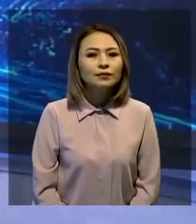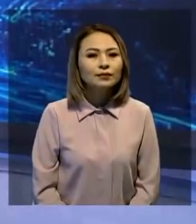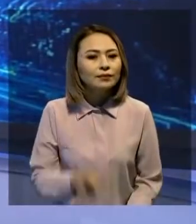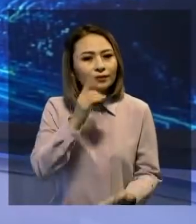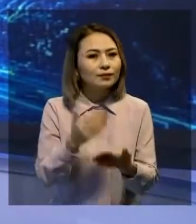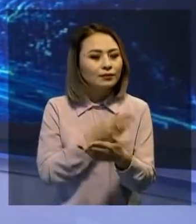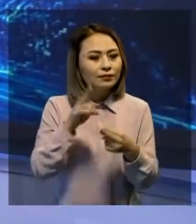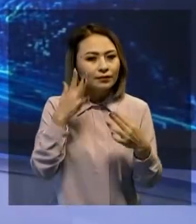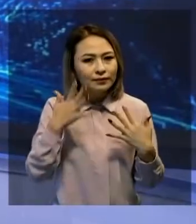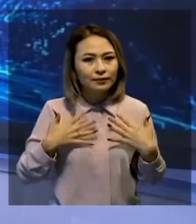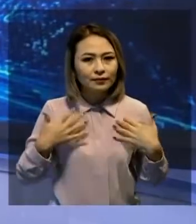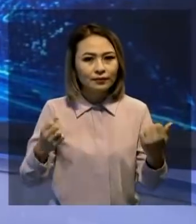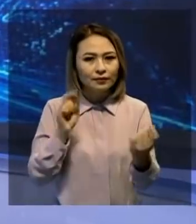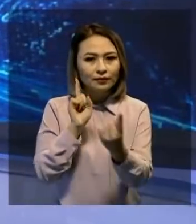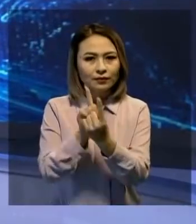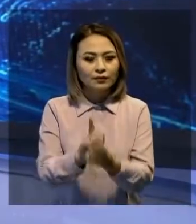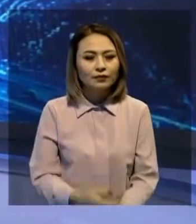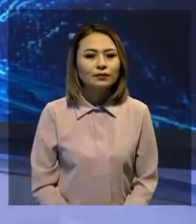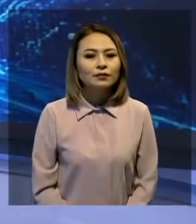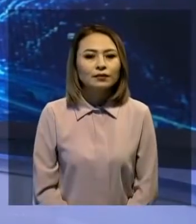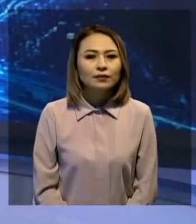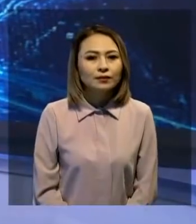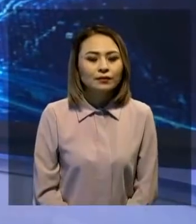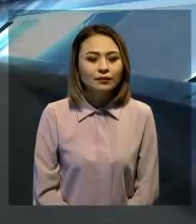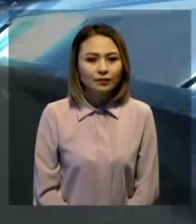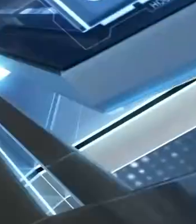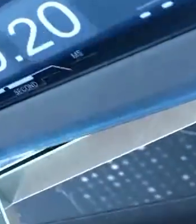Әзіргейтарымыз олса, арнамызан алыстаманыздар жаңалық күтіміздер.